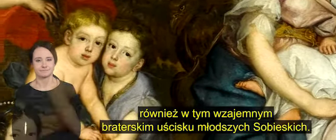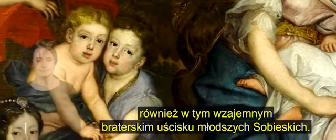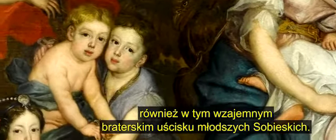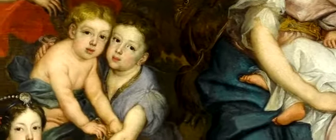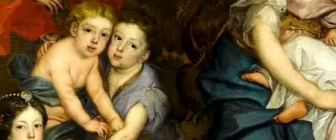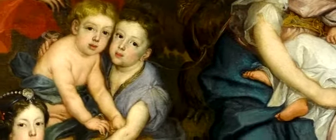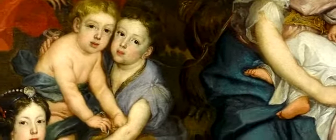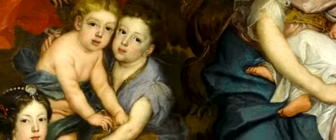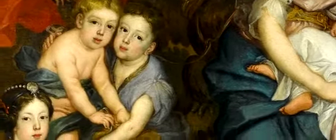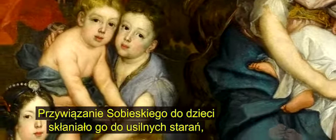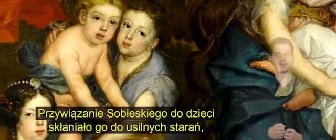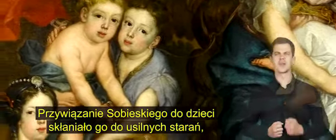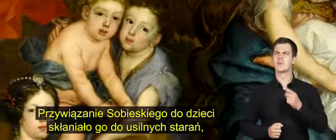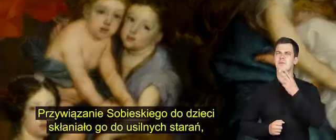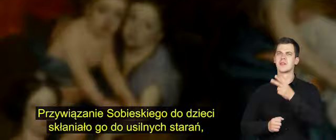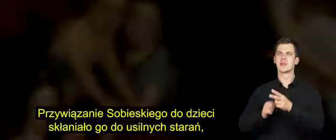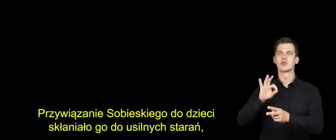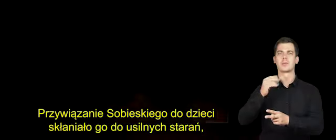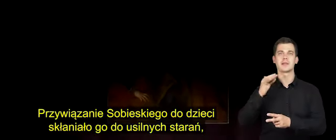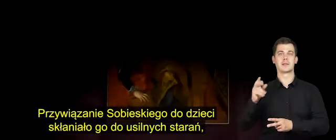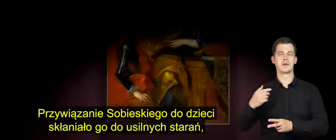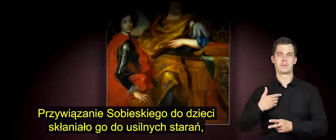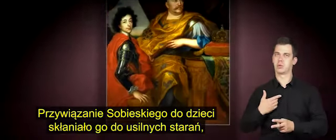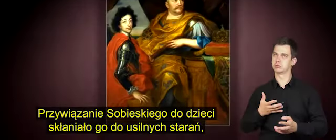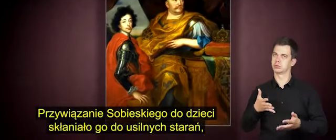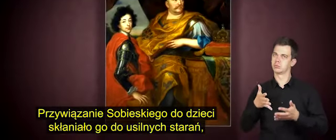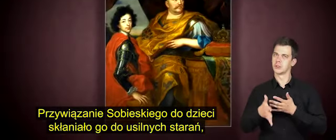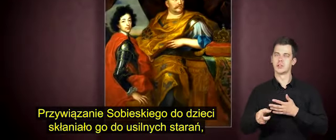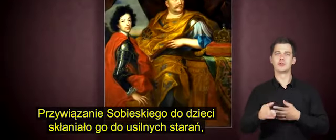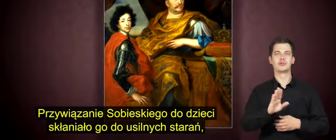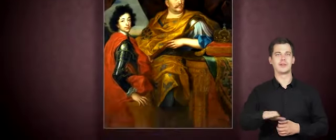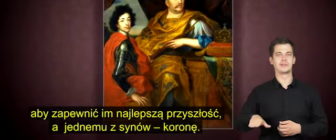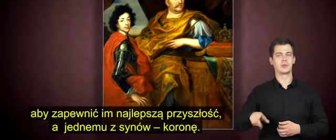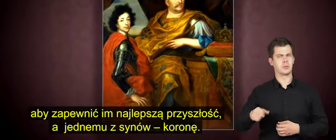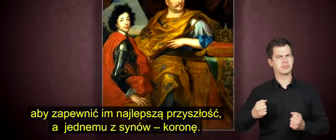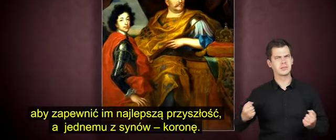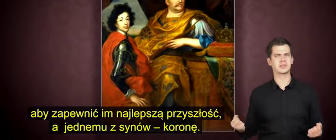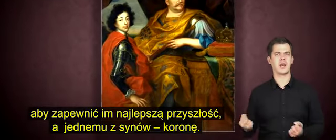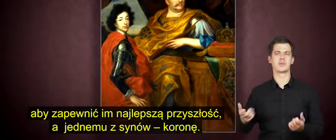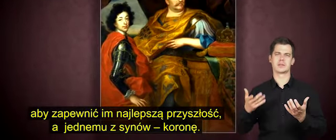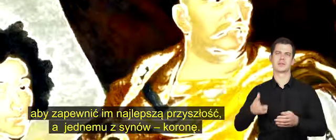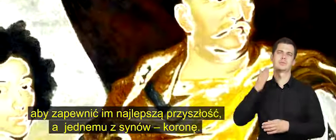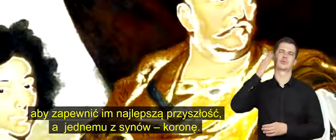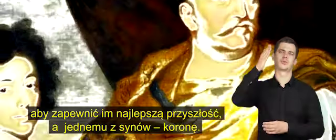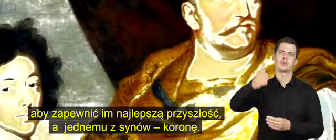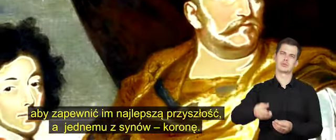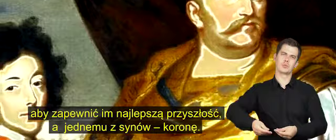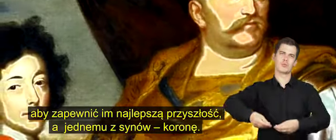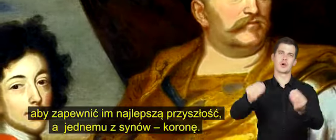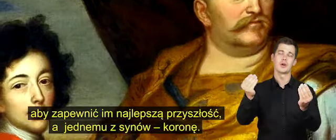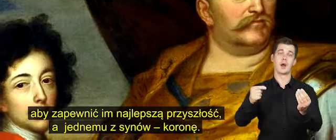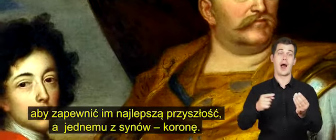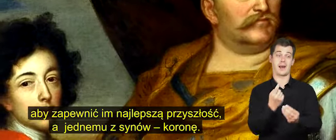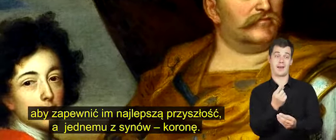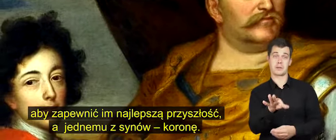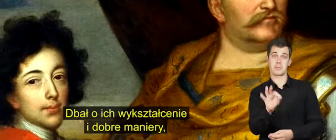Sobieskich. Przywiązanie Sobieskiego do dzieci skłaniało go do usilnych starań, aby zapewnić im najlepszą przyszłość, a jednemu z